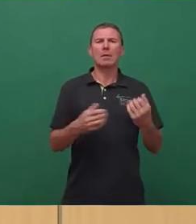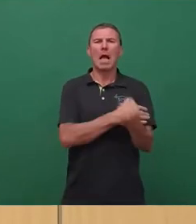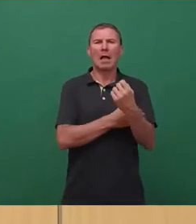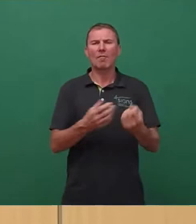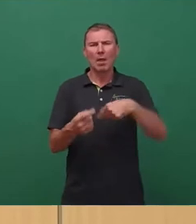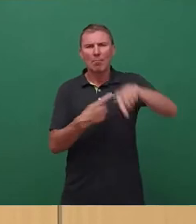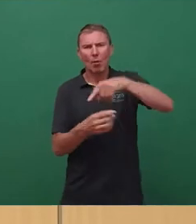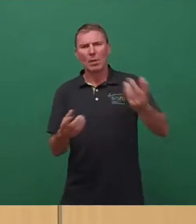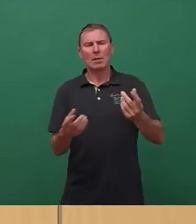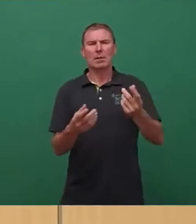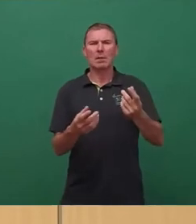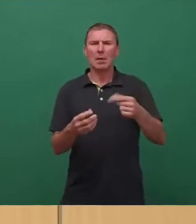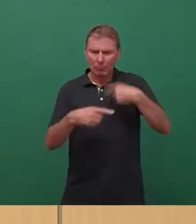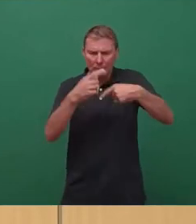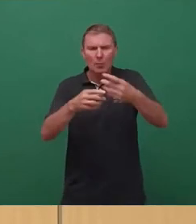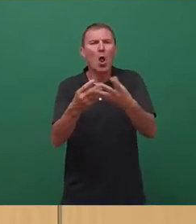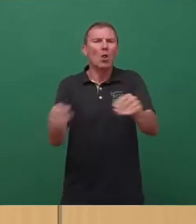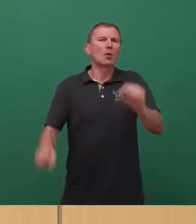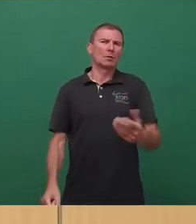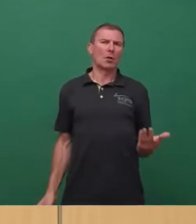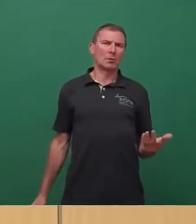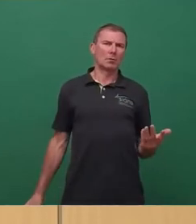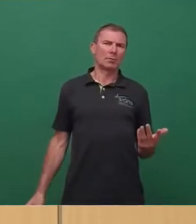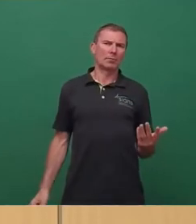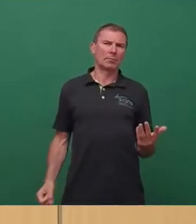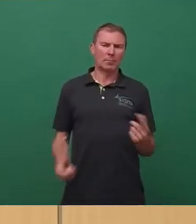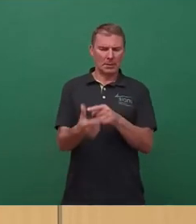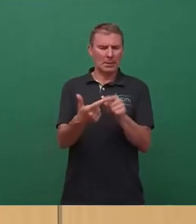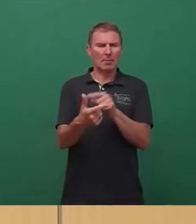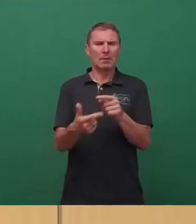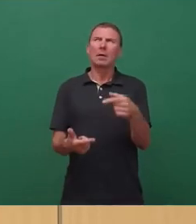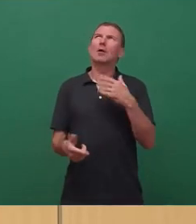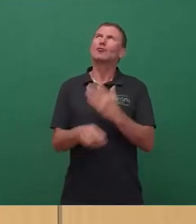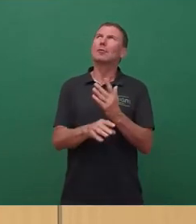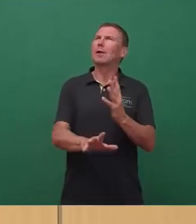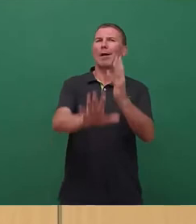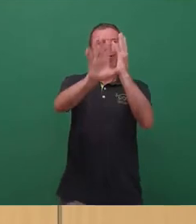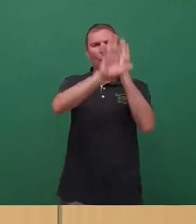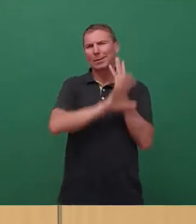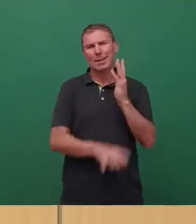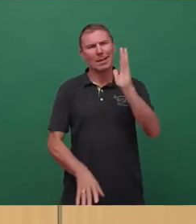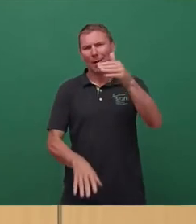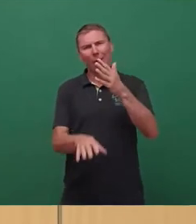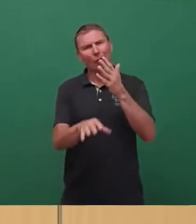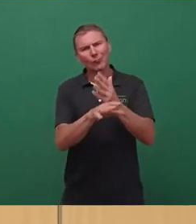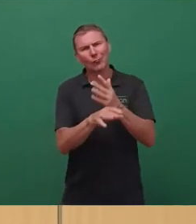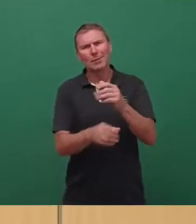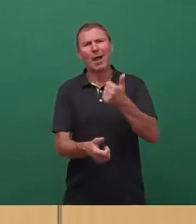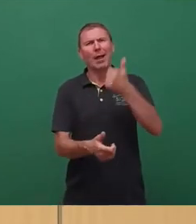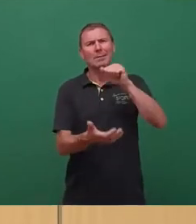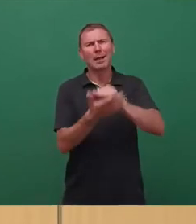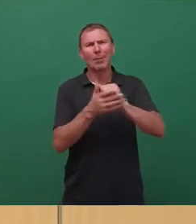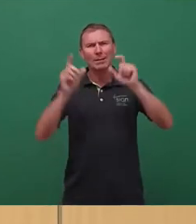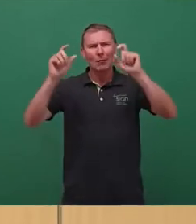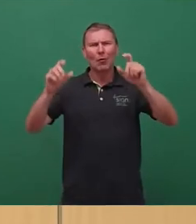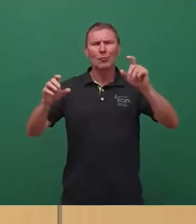das ist sehr wichtig. Ich habe das schon selber, glaube ich, vor zehn Jahren mal, da wurden die ersten Pressefotos vor der Ruine gemacht.